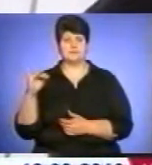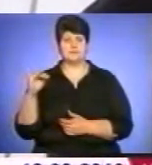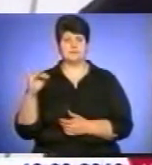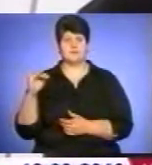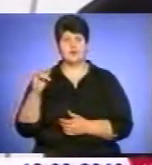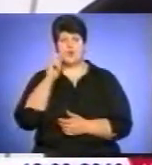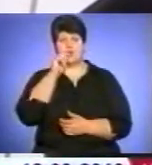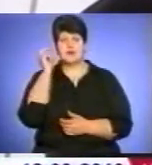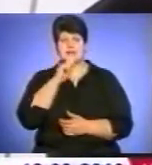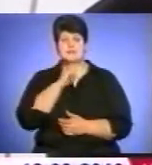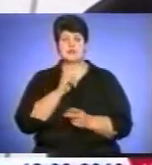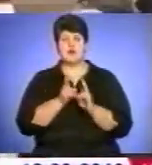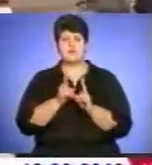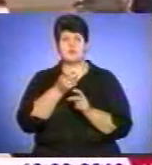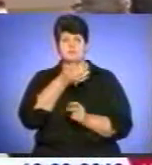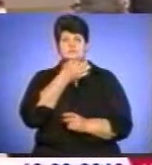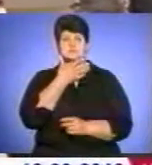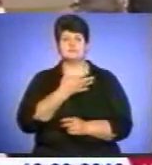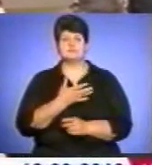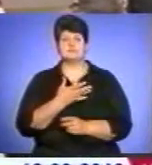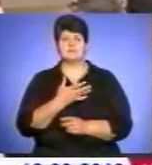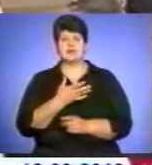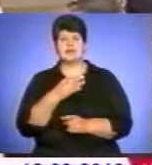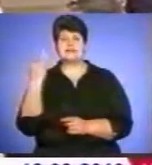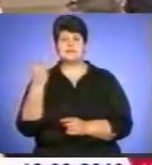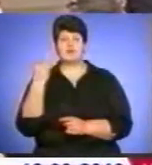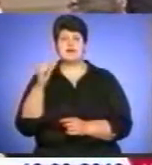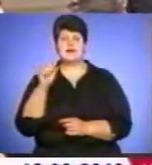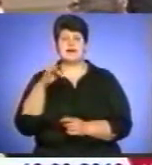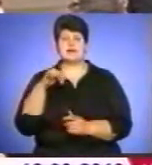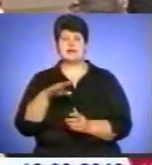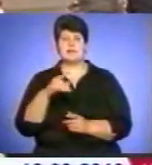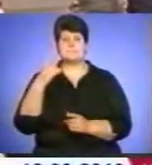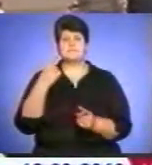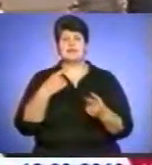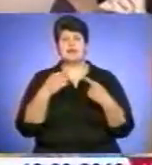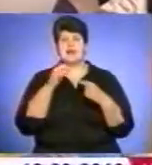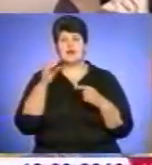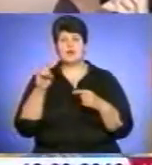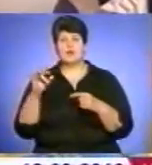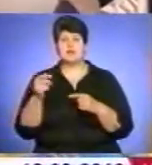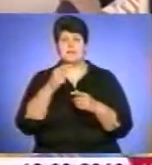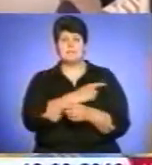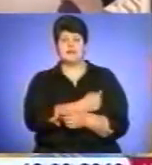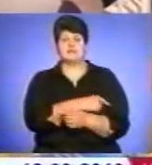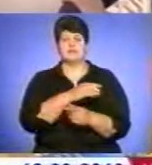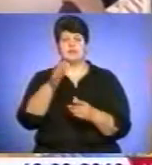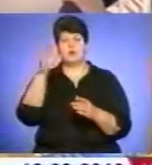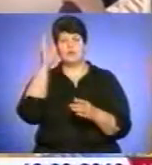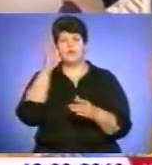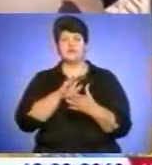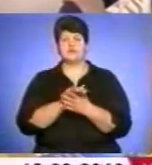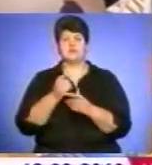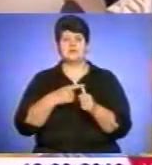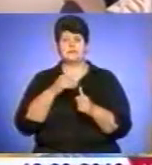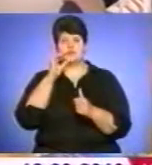українська кухня йому подобається. Історики, археологи, мистецтвознавці, медики, екологи. У Науковому товаристві імені Шевченка